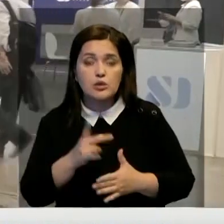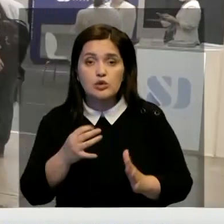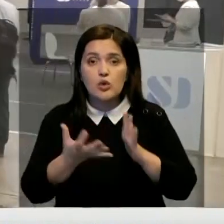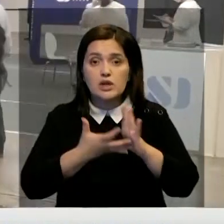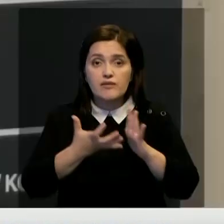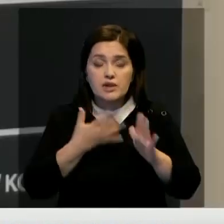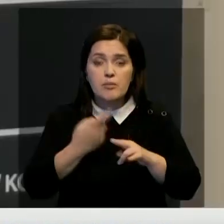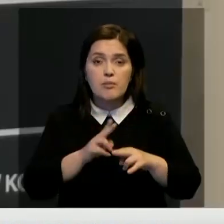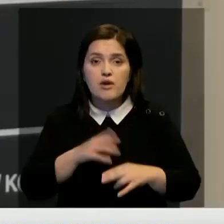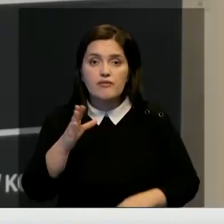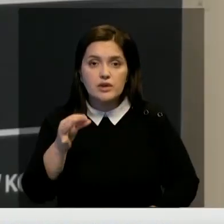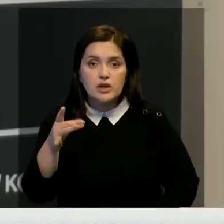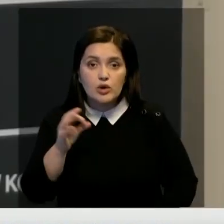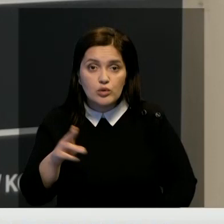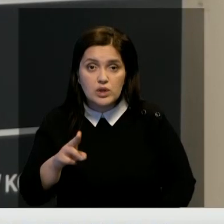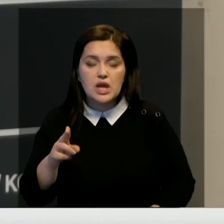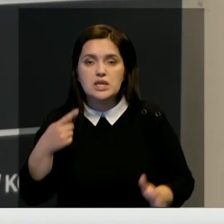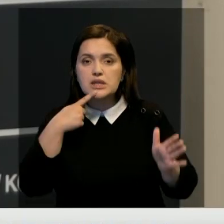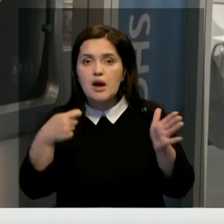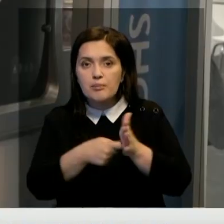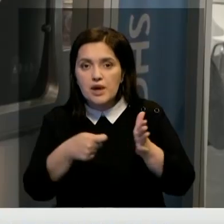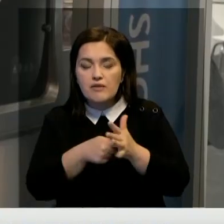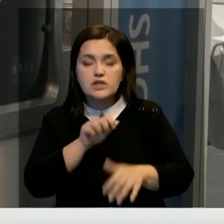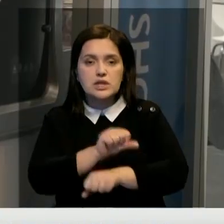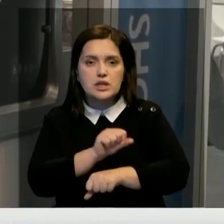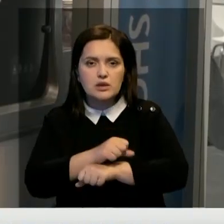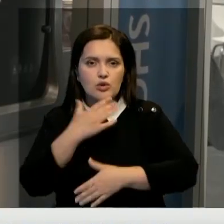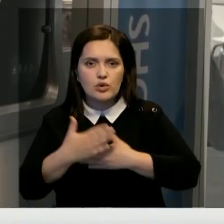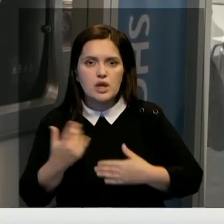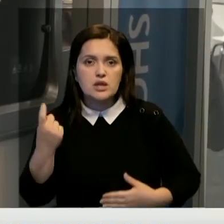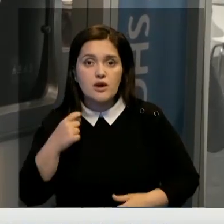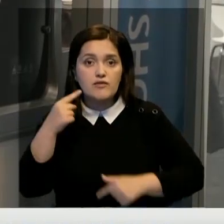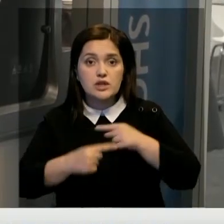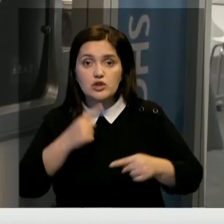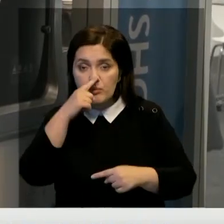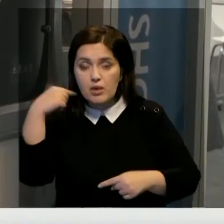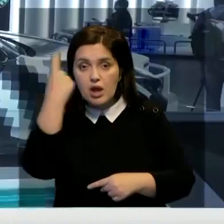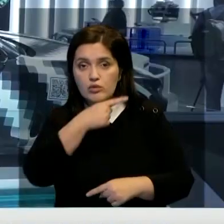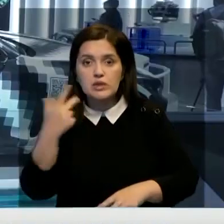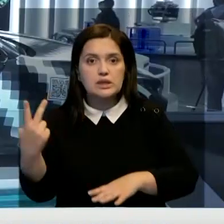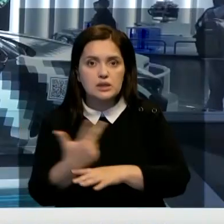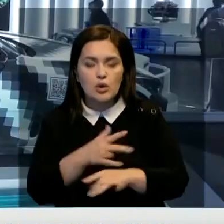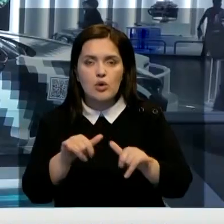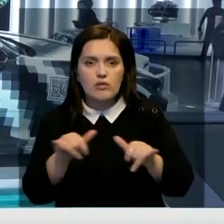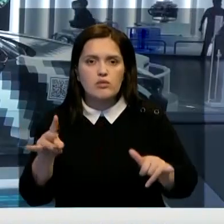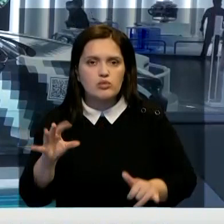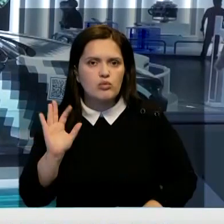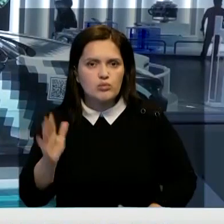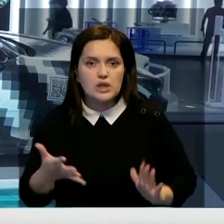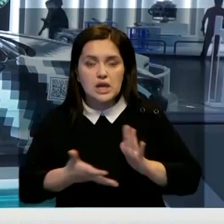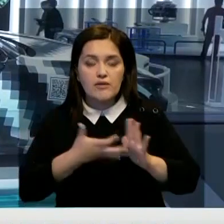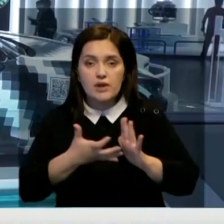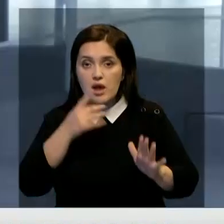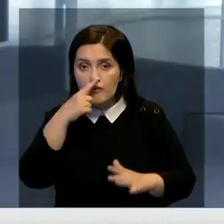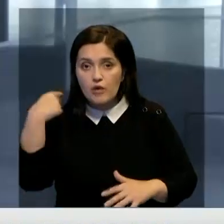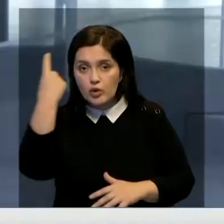хватает водородных заправочных станций. Их всего около ста. В следующем году будет в три раза больше. Но и этого может не хватить. Ведь